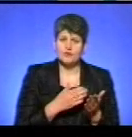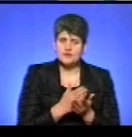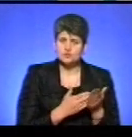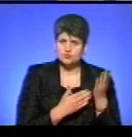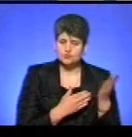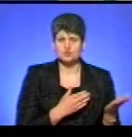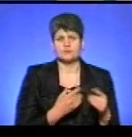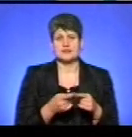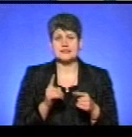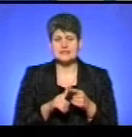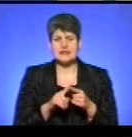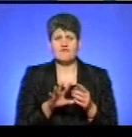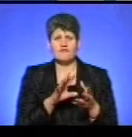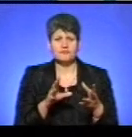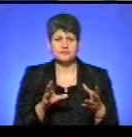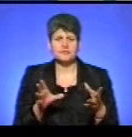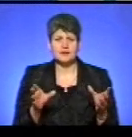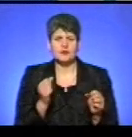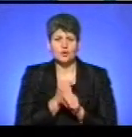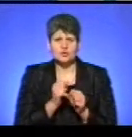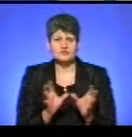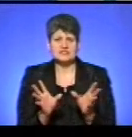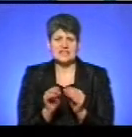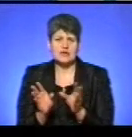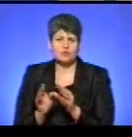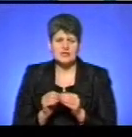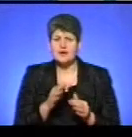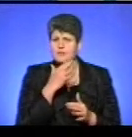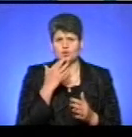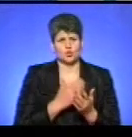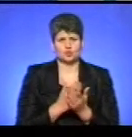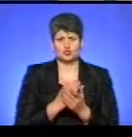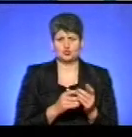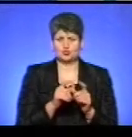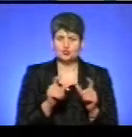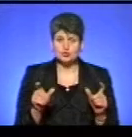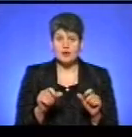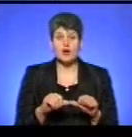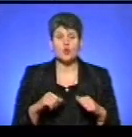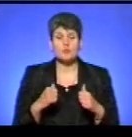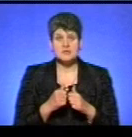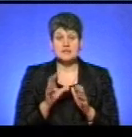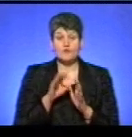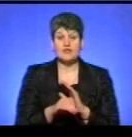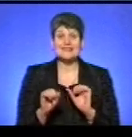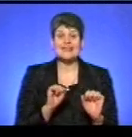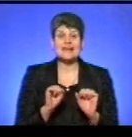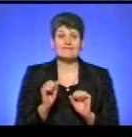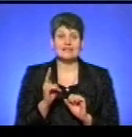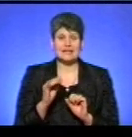питання, тобто це взаємодія багатьох служб і комунальних служб. Тобто в комісії перерайдер-адміністрації входять керівники